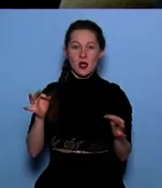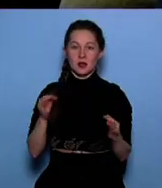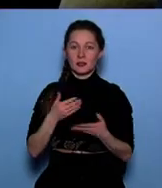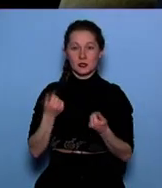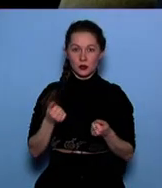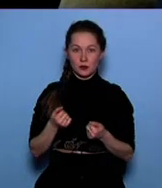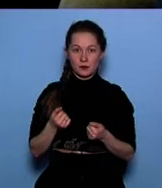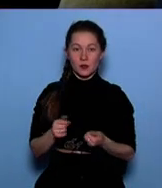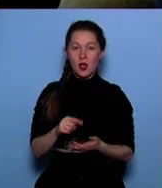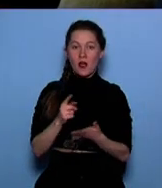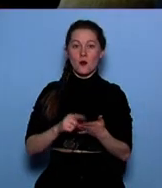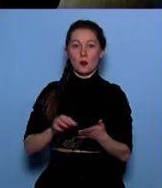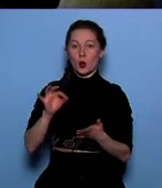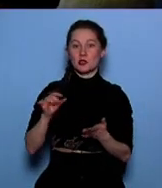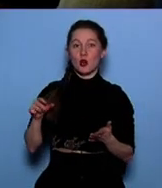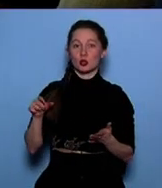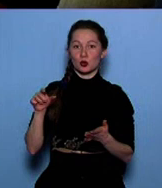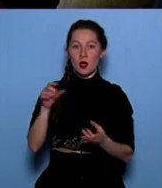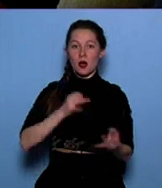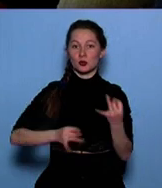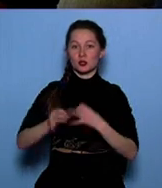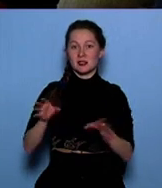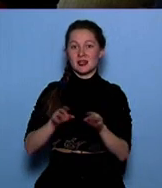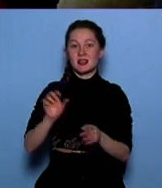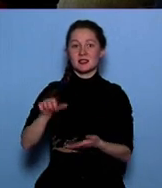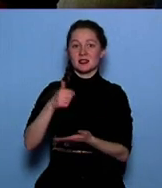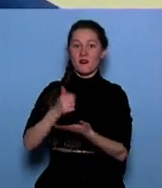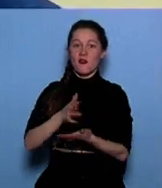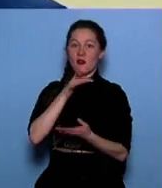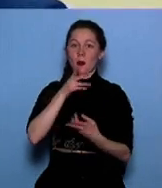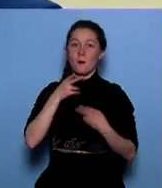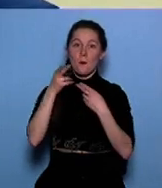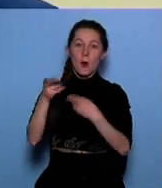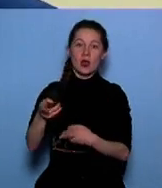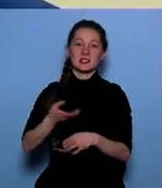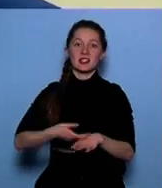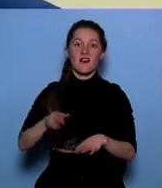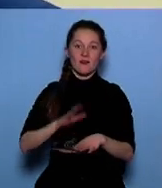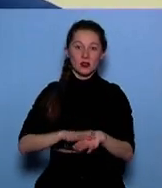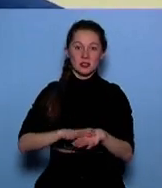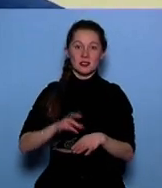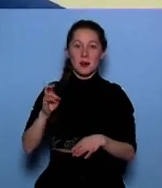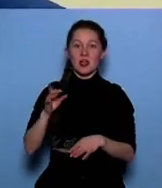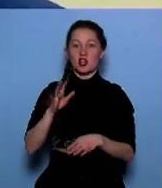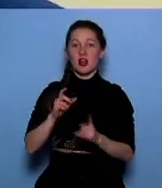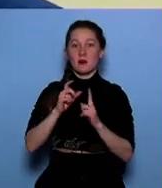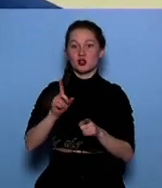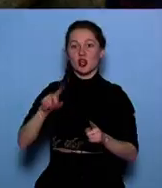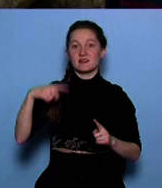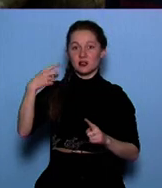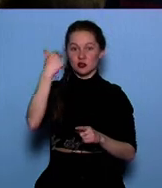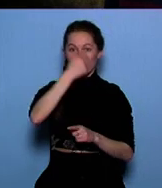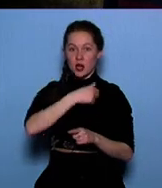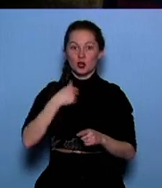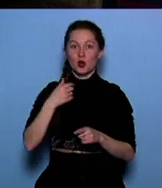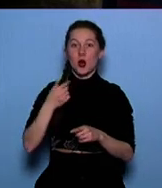Вопрос о тротуарах горожане обсудили с главой Удмуртии во время его рабочей поездки в Воткинск. Александр Бричалов обещал, что в следующем году Воткинск,